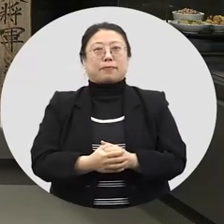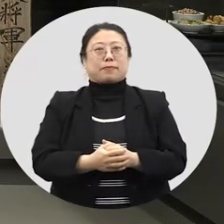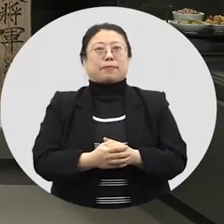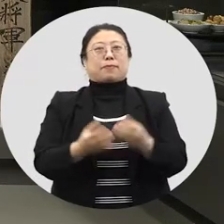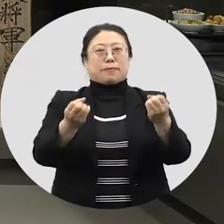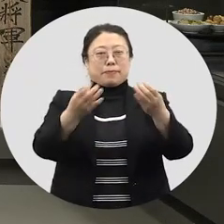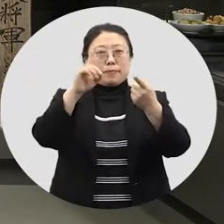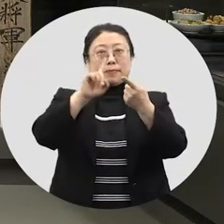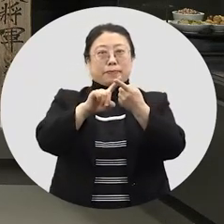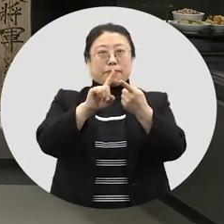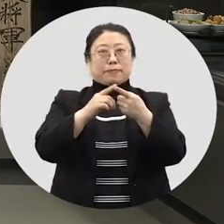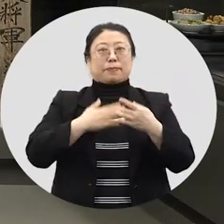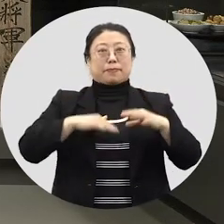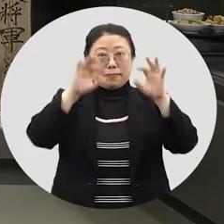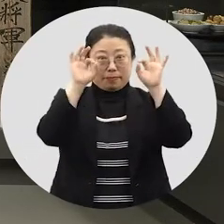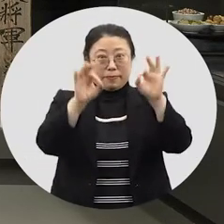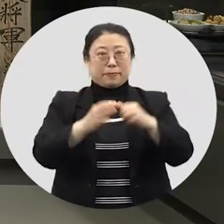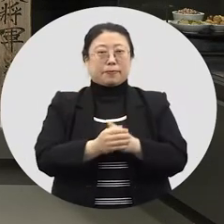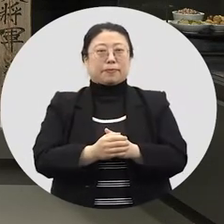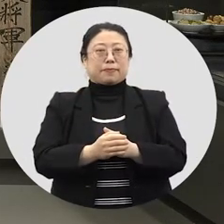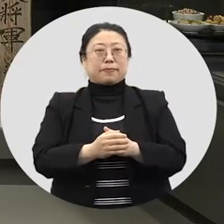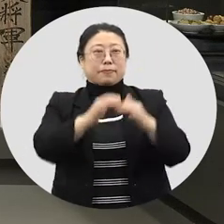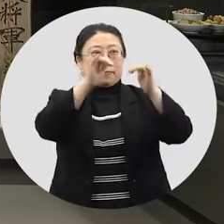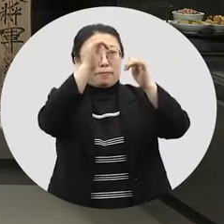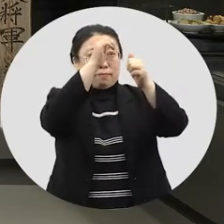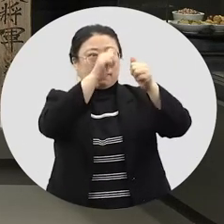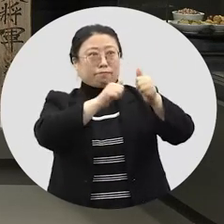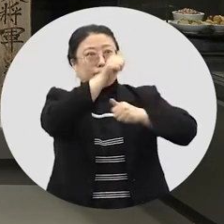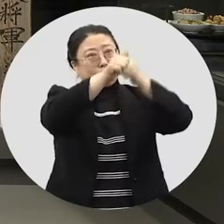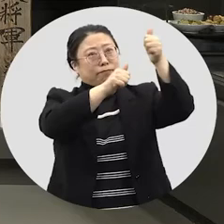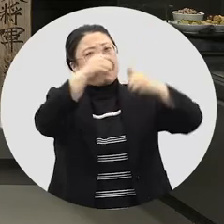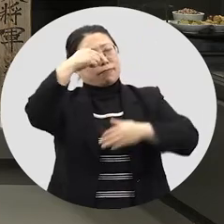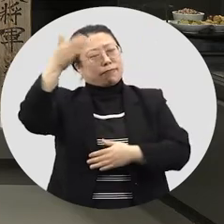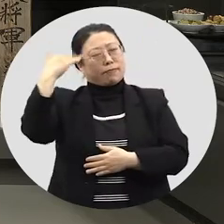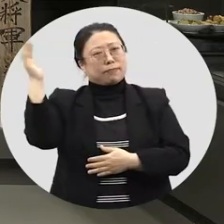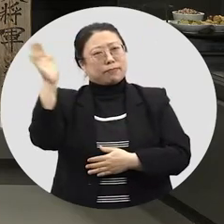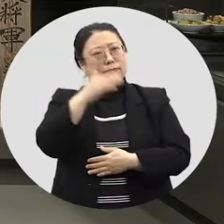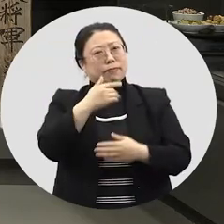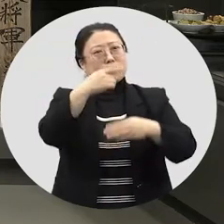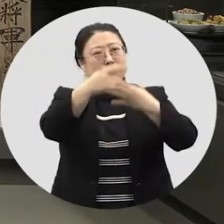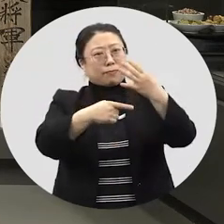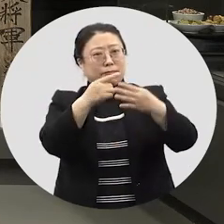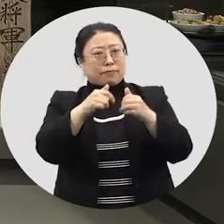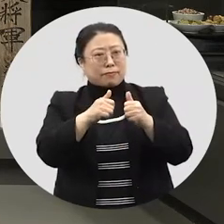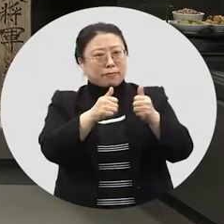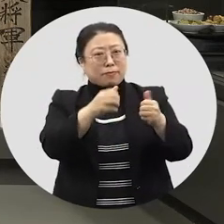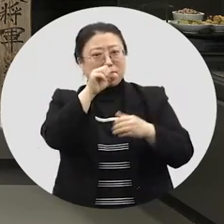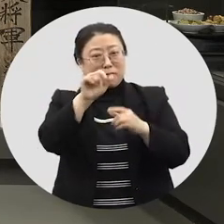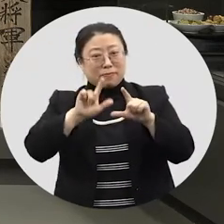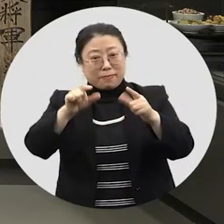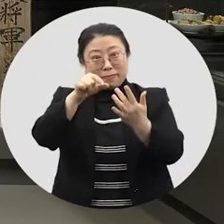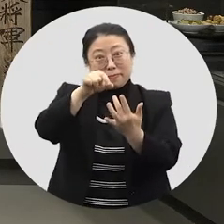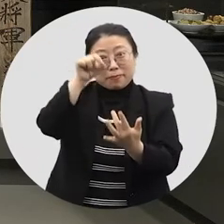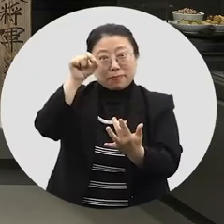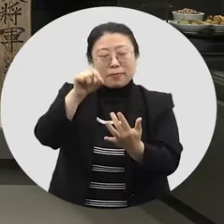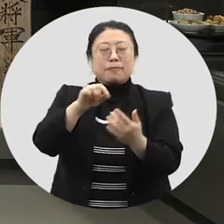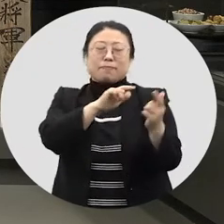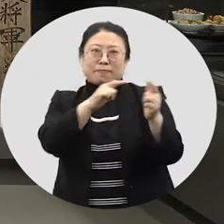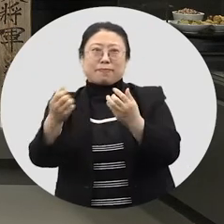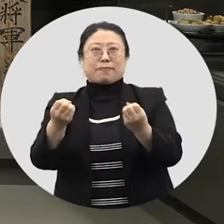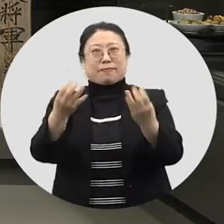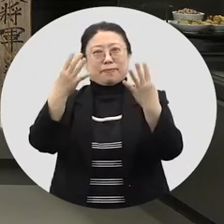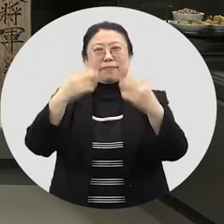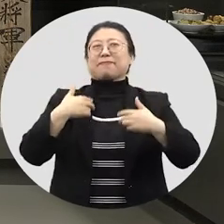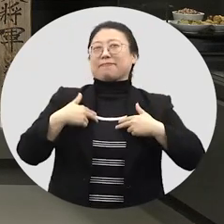대해 알아볼 건데요. 우리 조상들은 예로부터 계절에 따라 좋은 날을 택해서 여러 가지 행사를